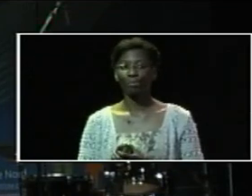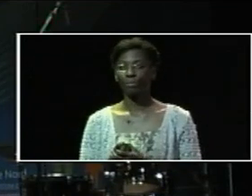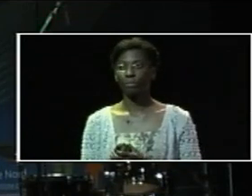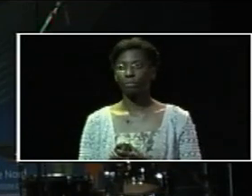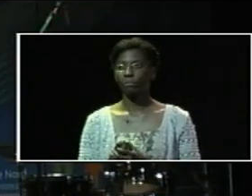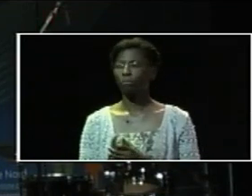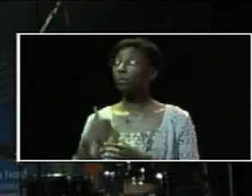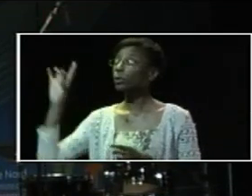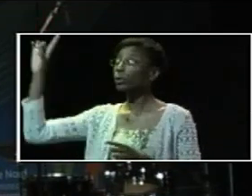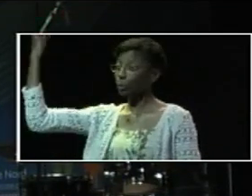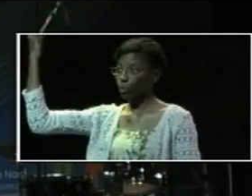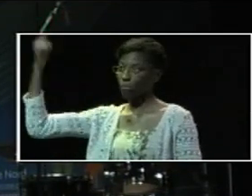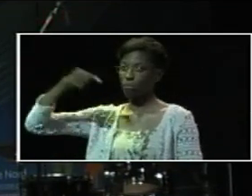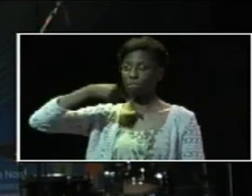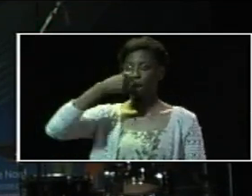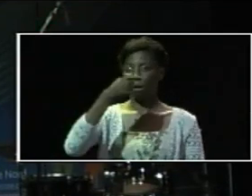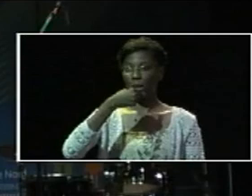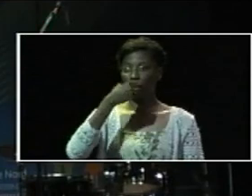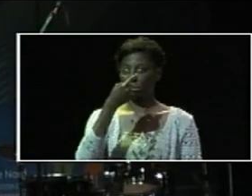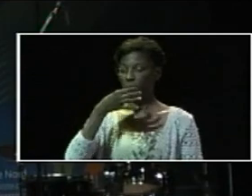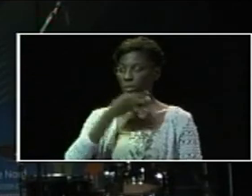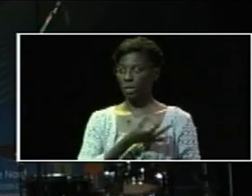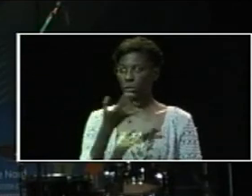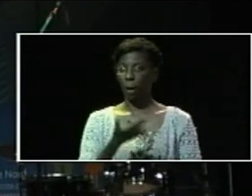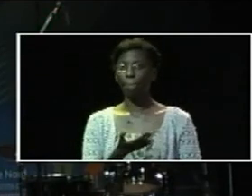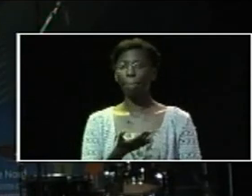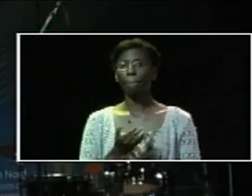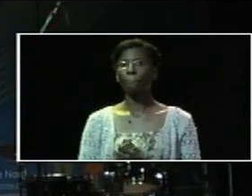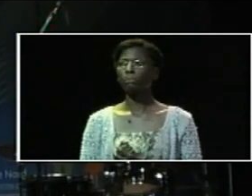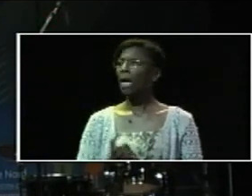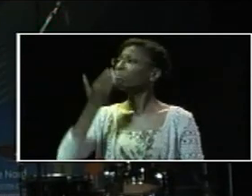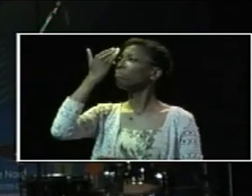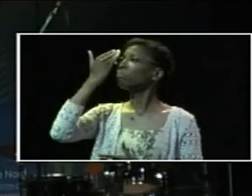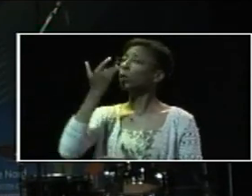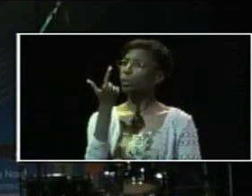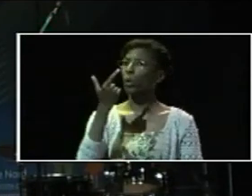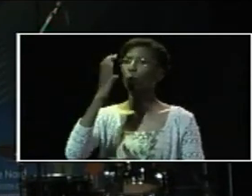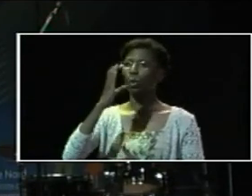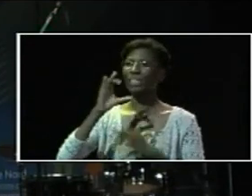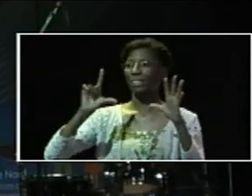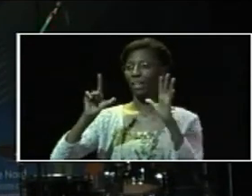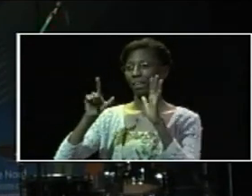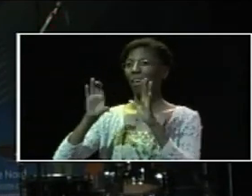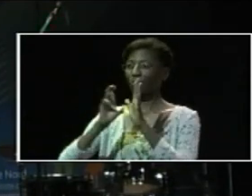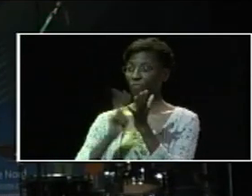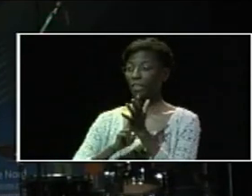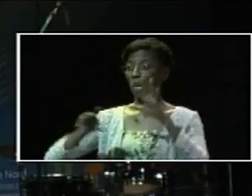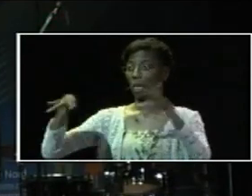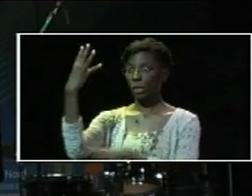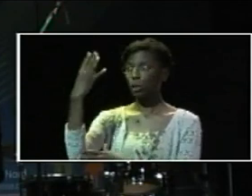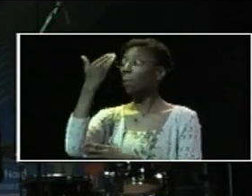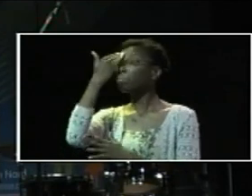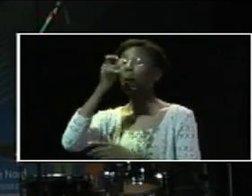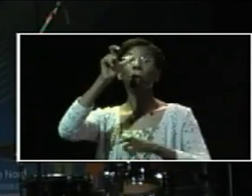Dieu parle de chroniques 7.14. Si mon peuple, sur qui est invoqué mon nom,